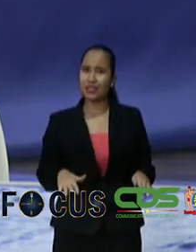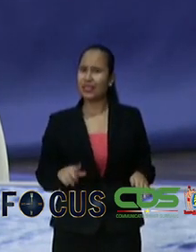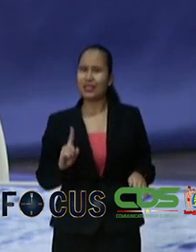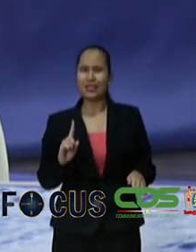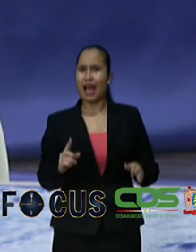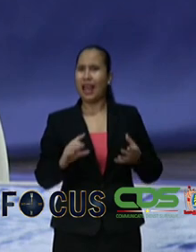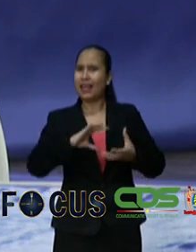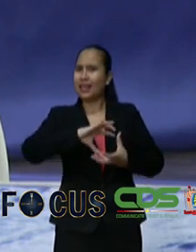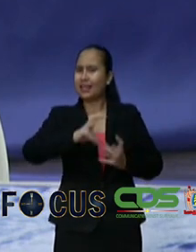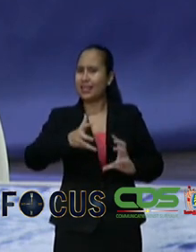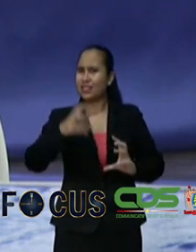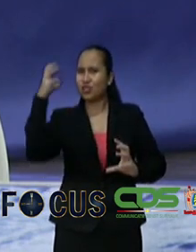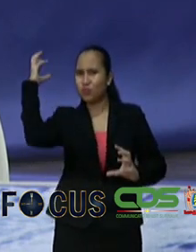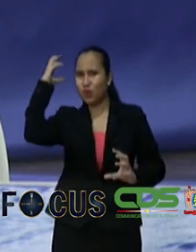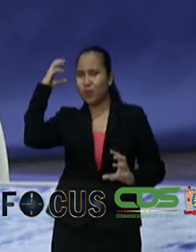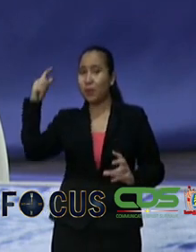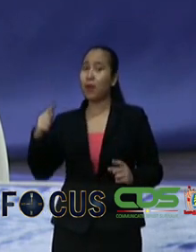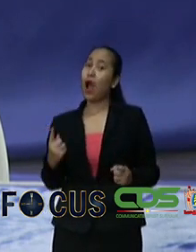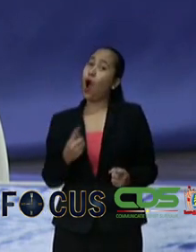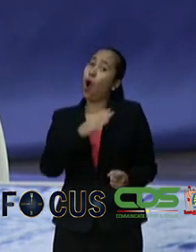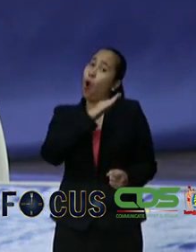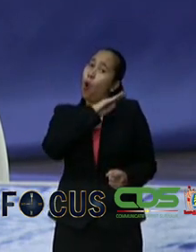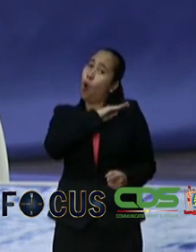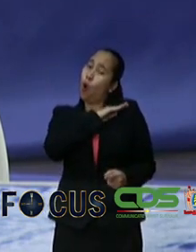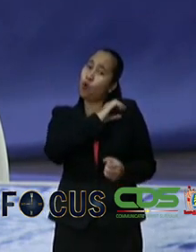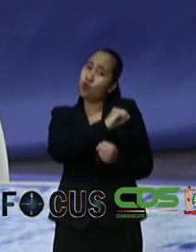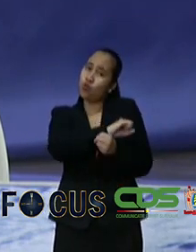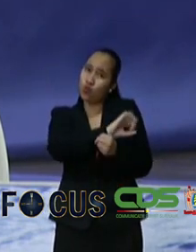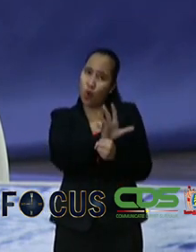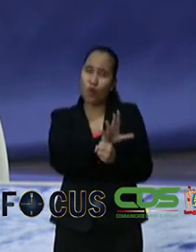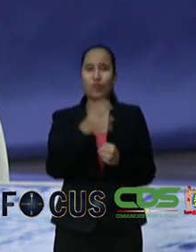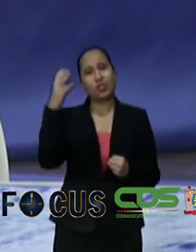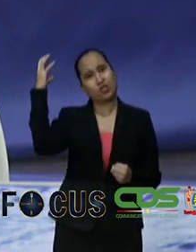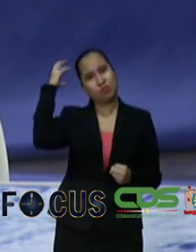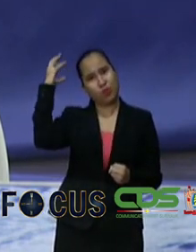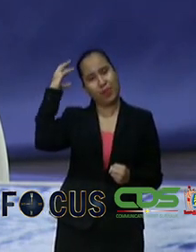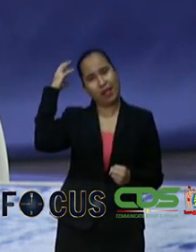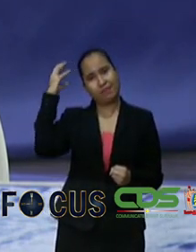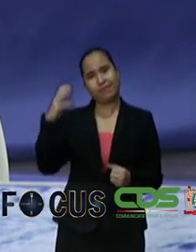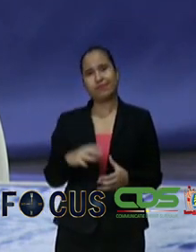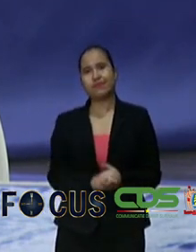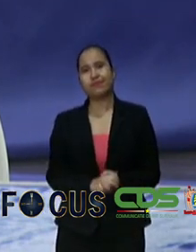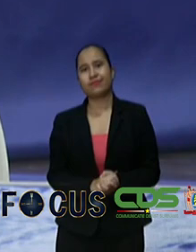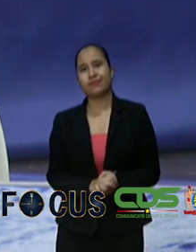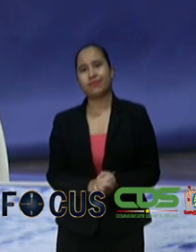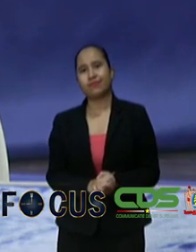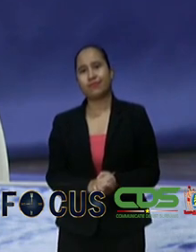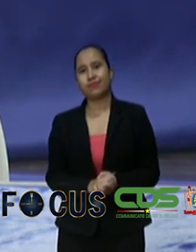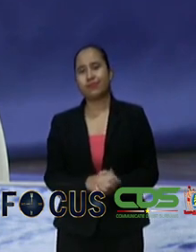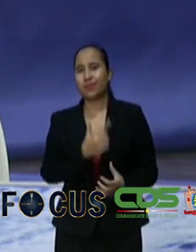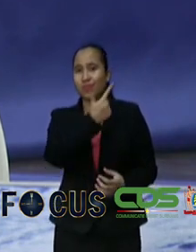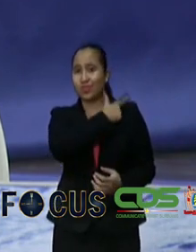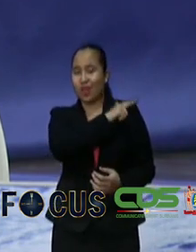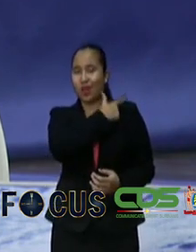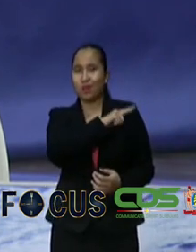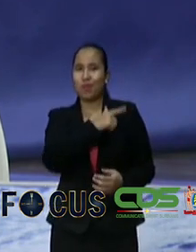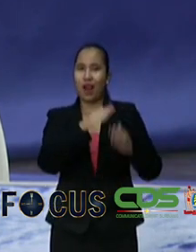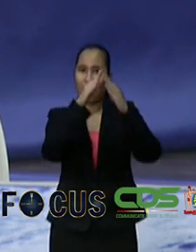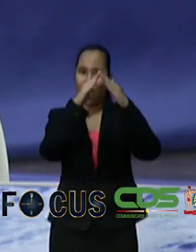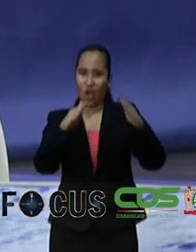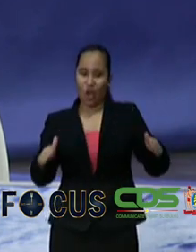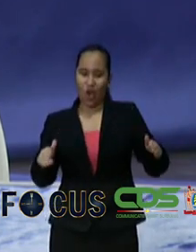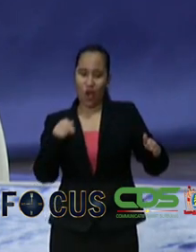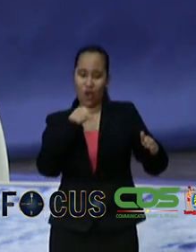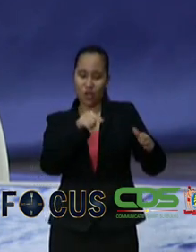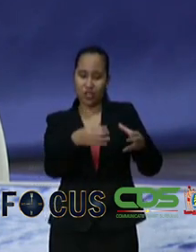een probleem is maar zo ook covid dan een grote rol heeft gespeeld de normale huishoudens als we